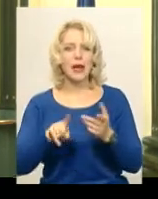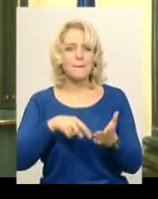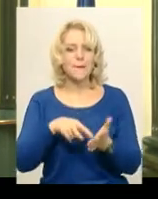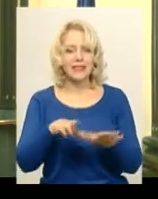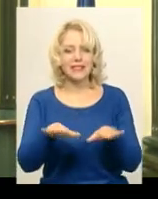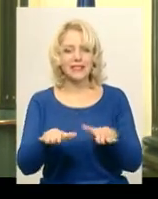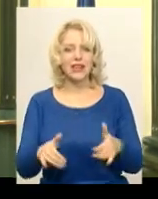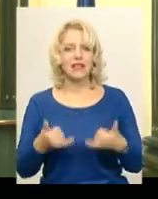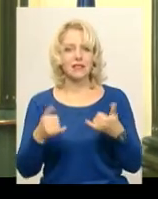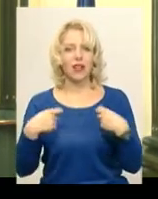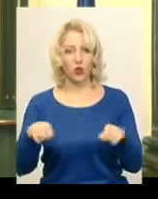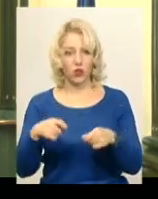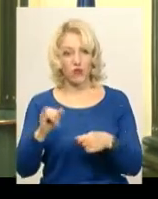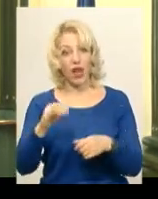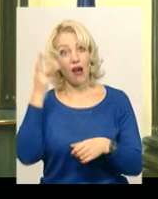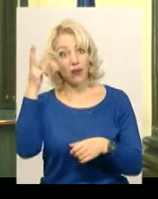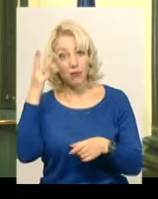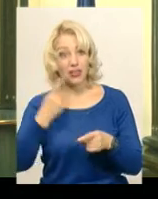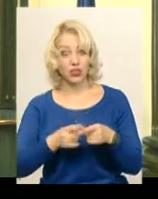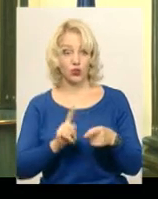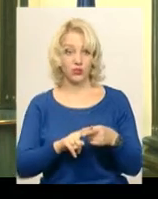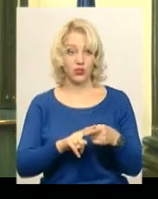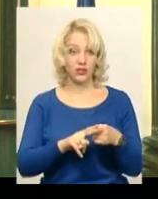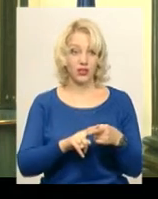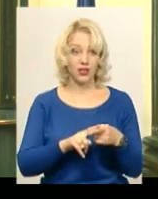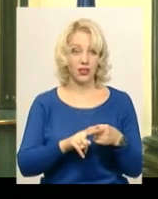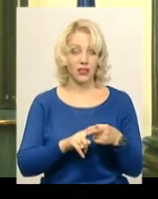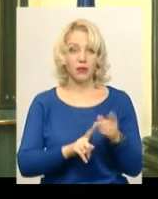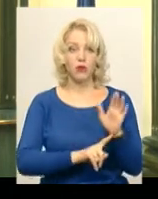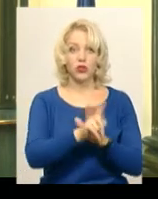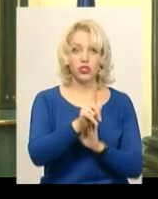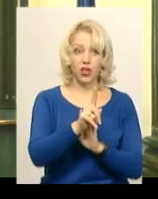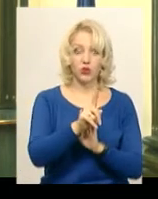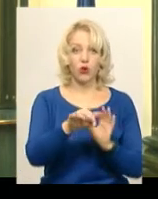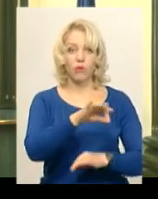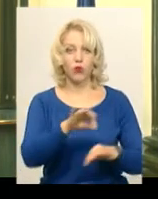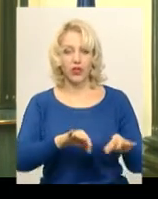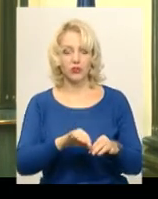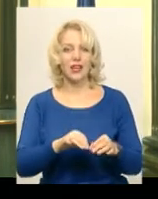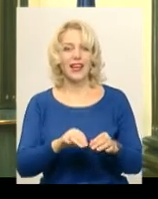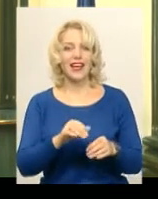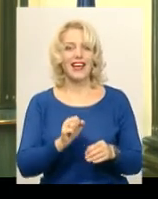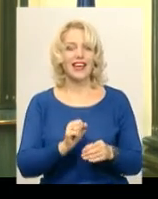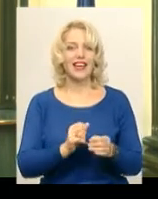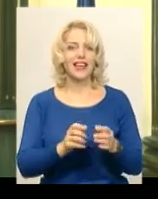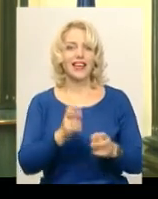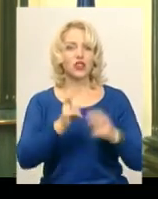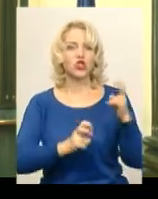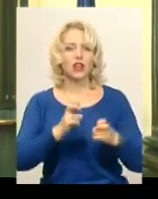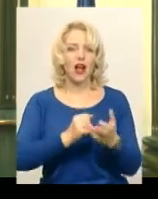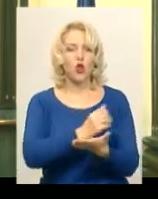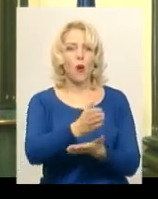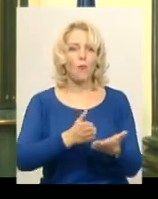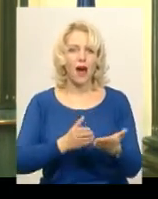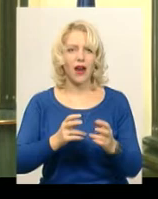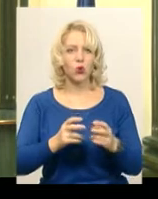-площадка для торгівлі, в Хмельницькому це початок проєкту індустріального парку, 90 гектарів